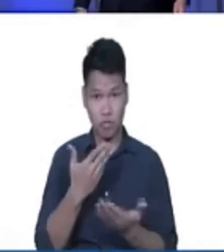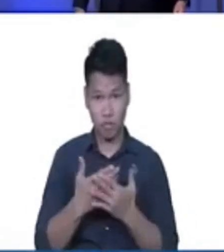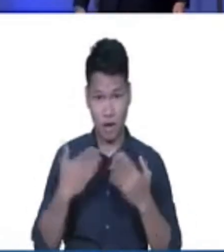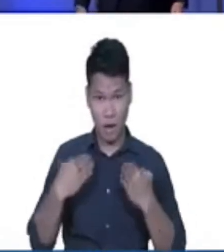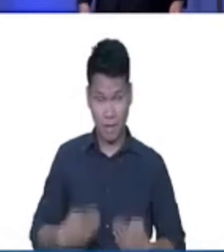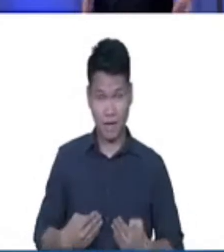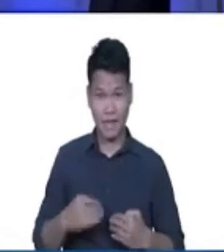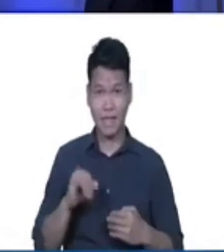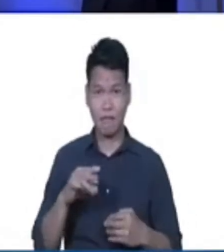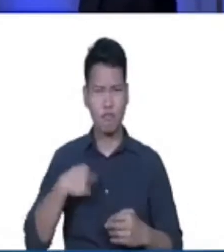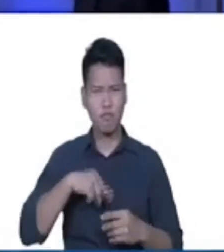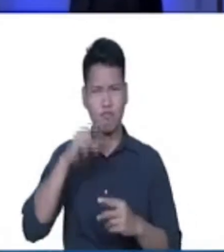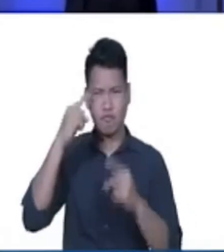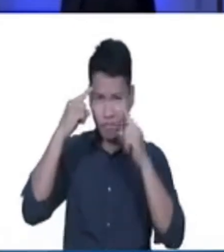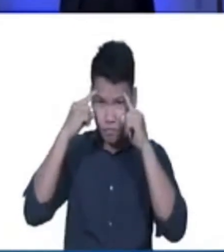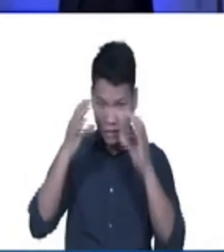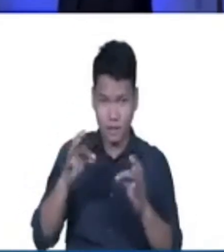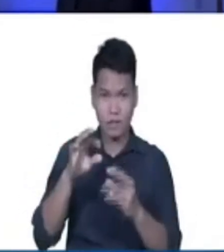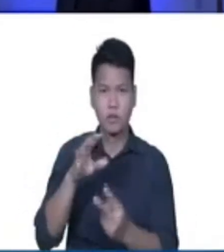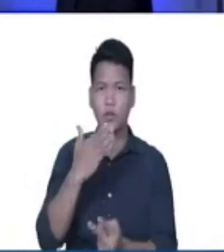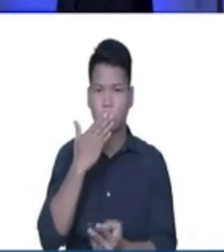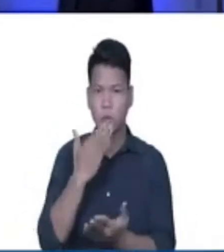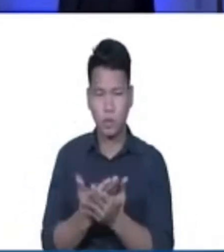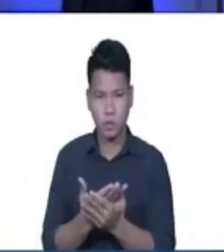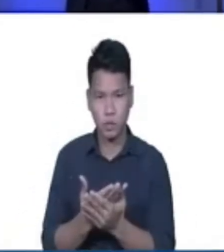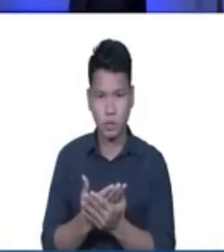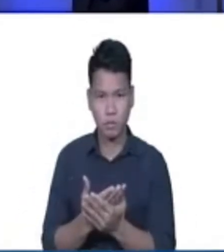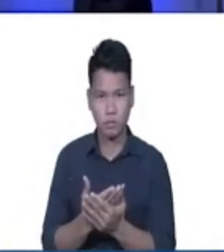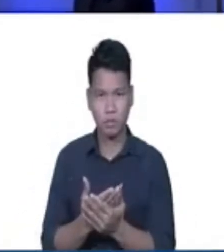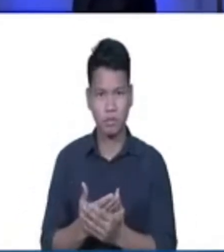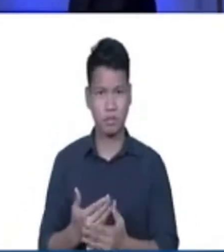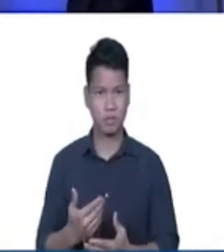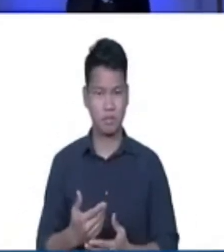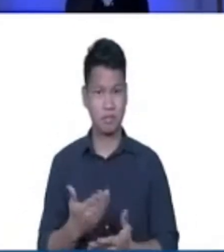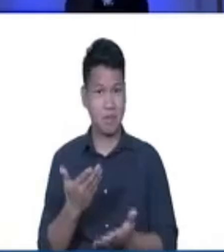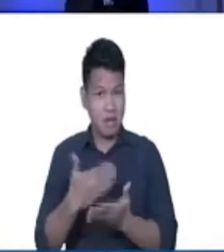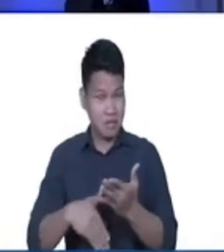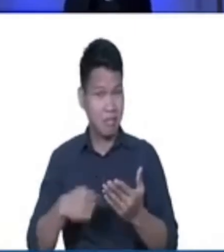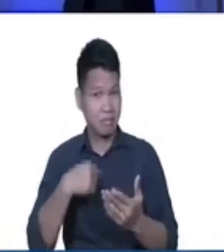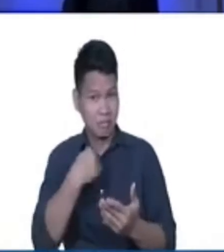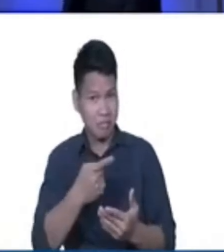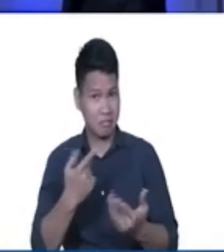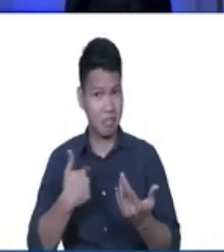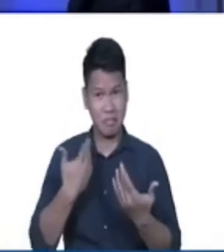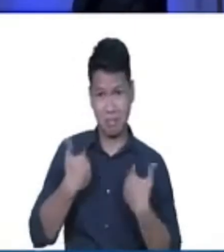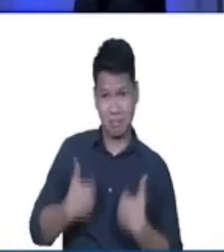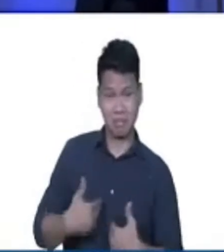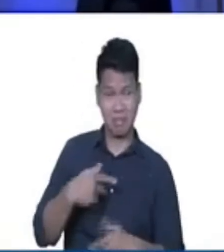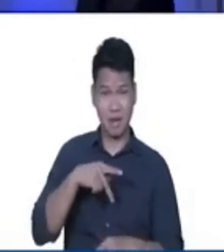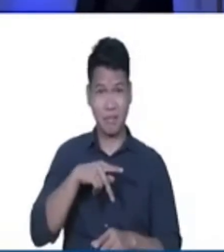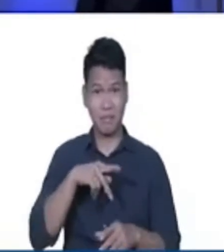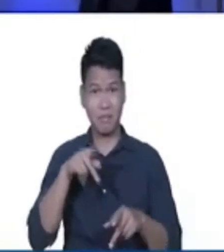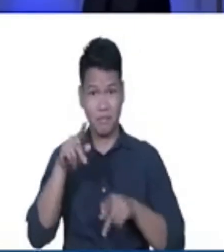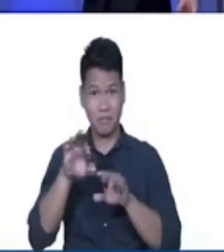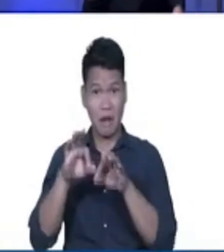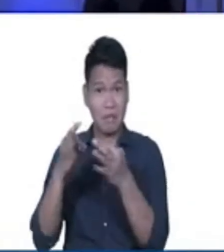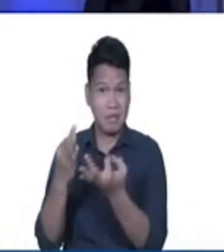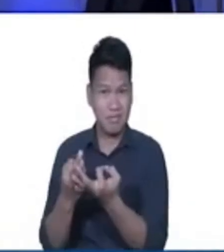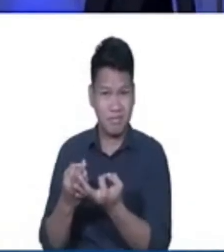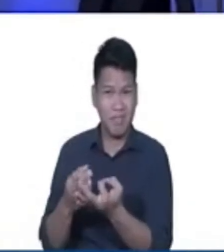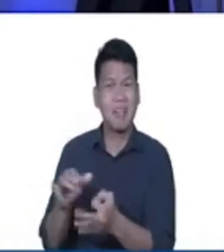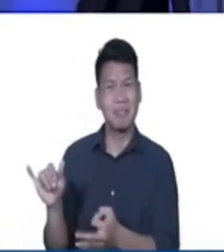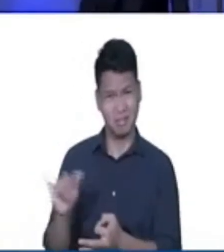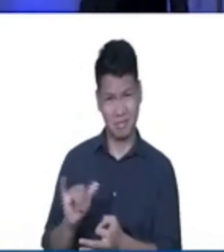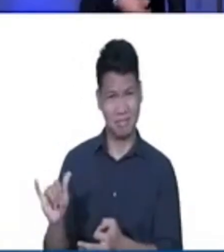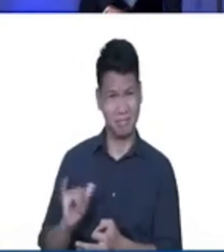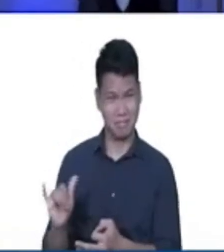pagpili. Ang sabi ng iba, paano po yung aming kalagayan, ang aming pamilya ay ganito, we